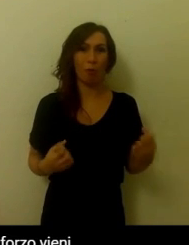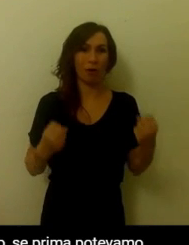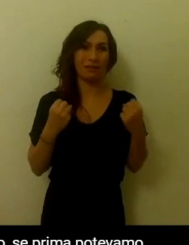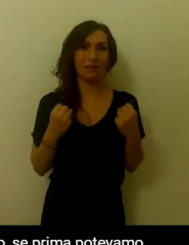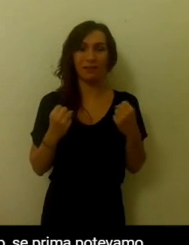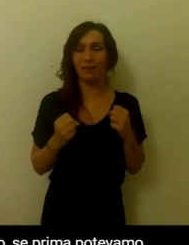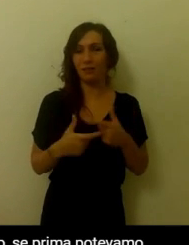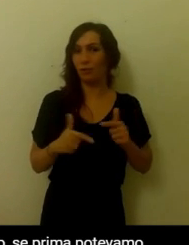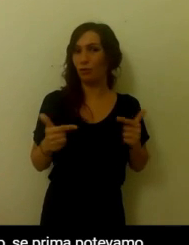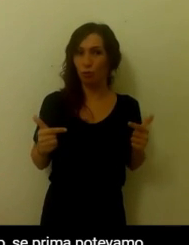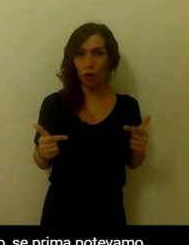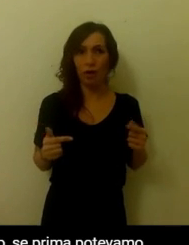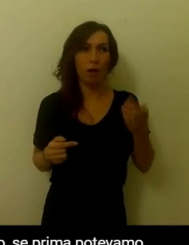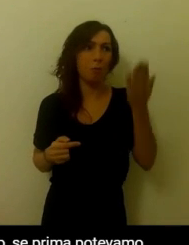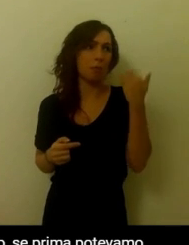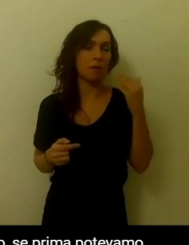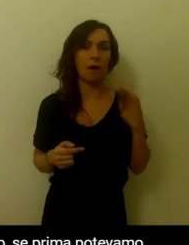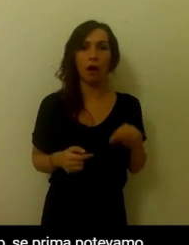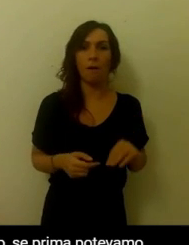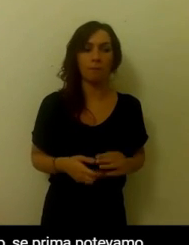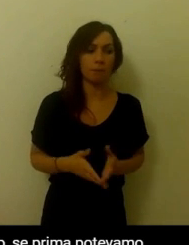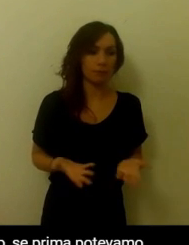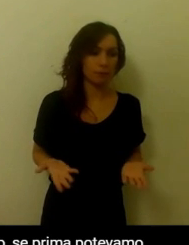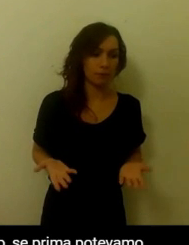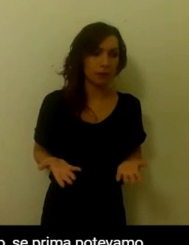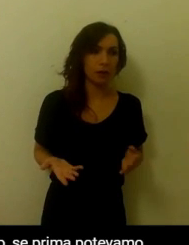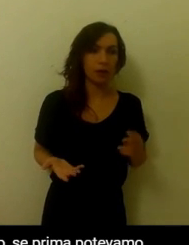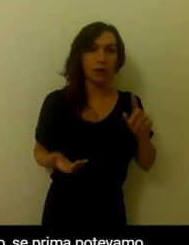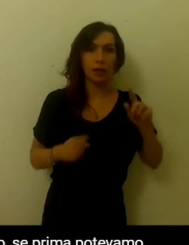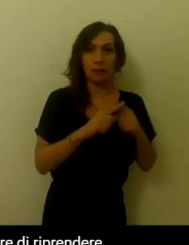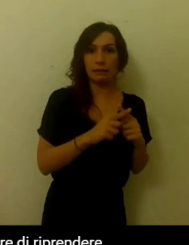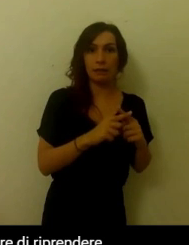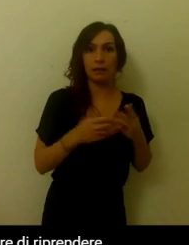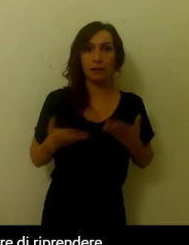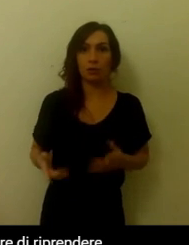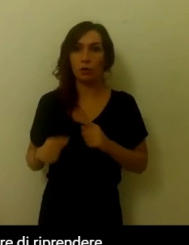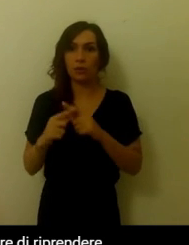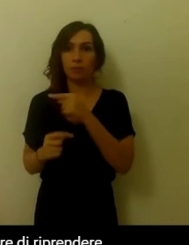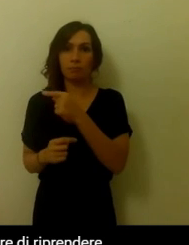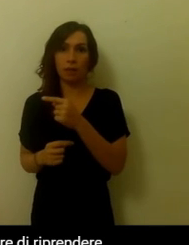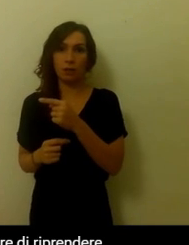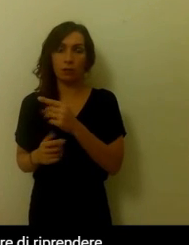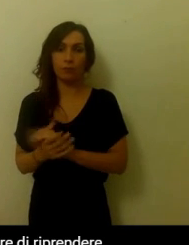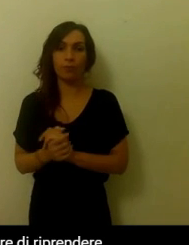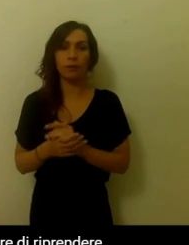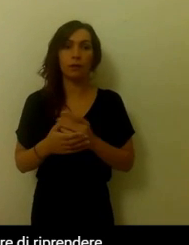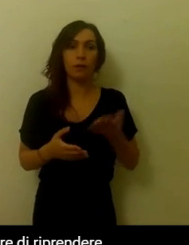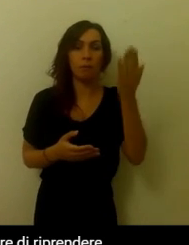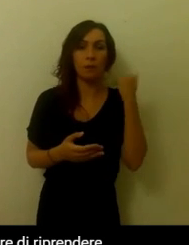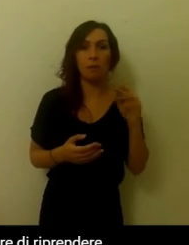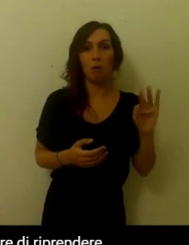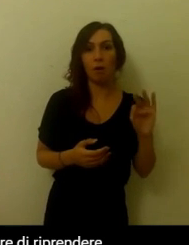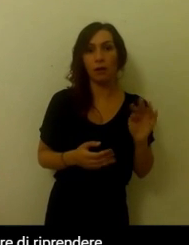Quindi se prima sopportavamo X, ora sopporteremo X meno. Se prima potevamo correre 40 minuti, adesso non possiamo